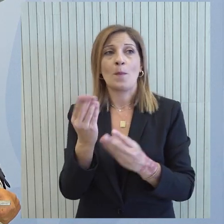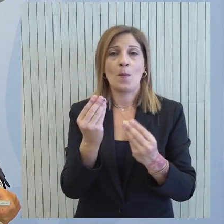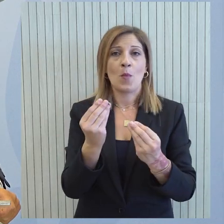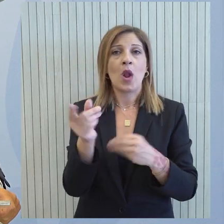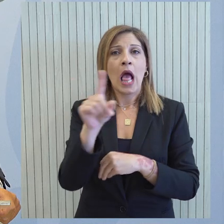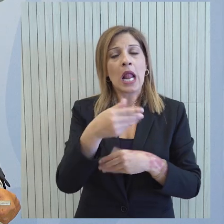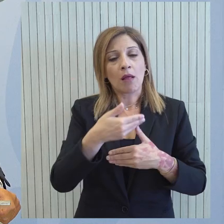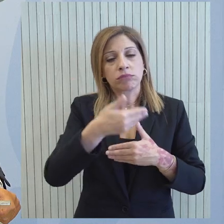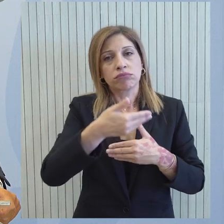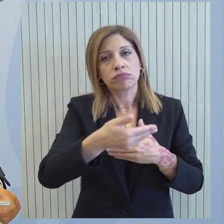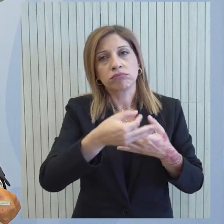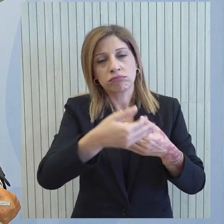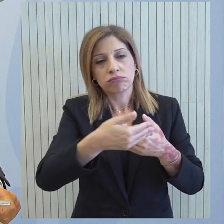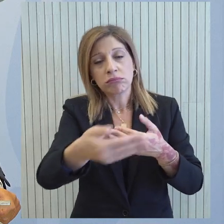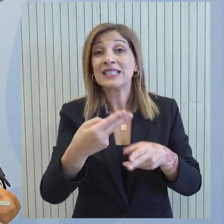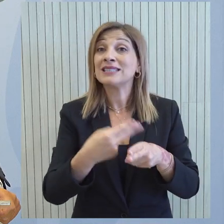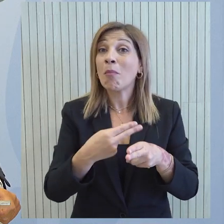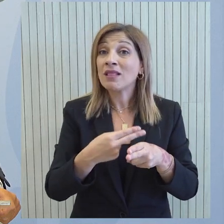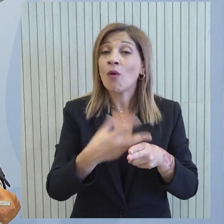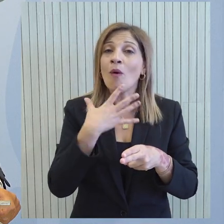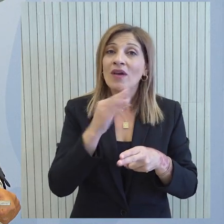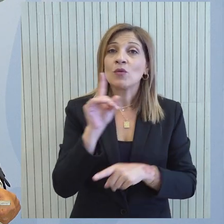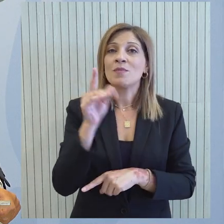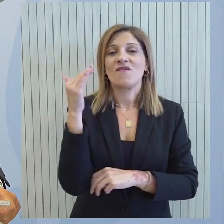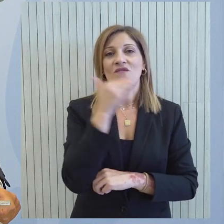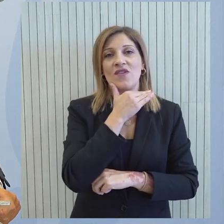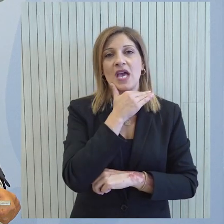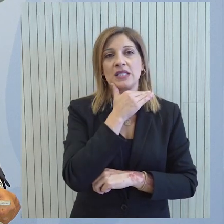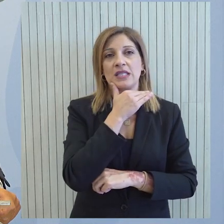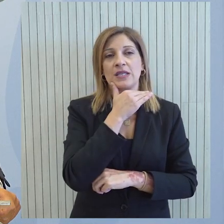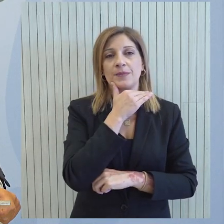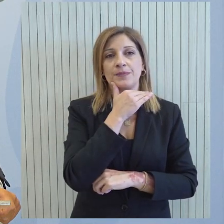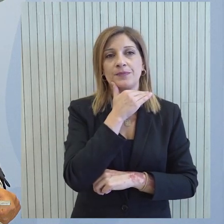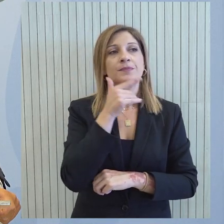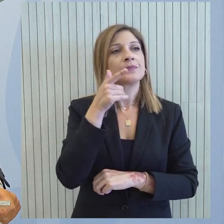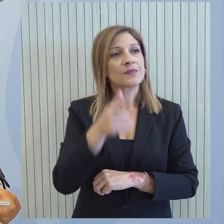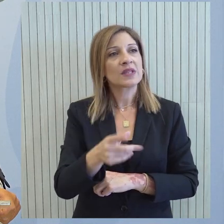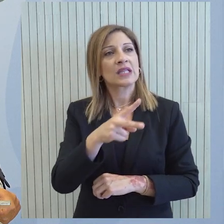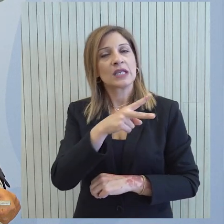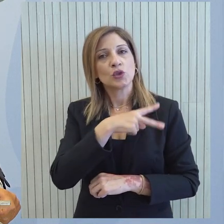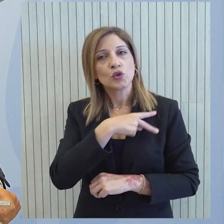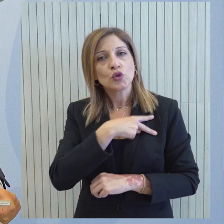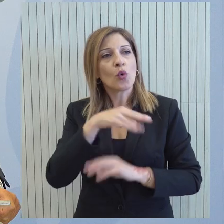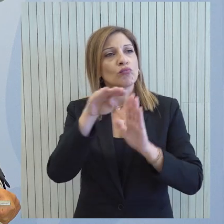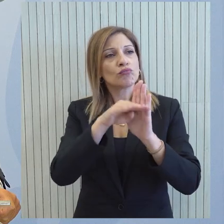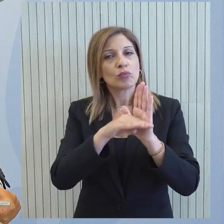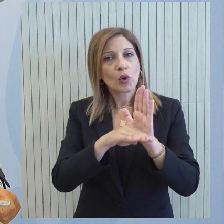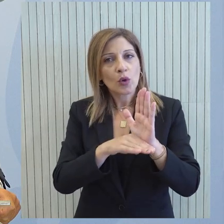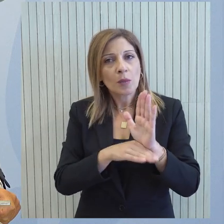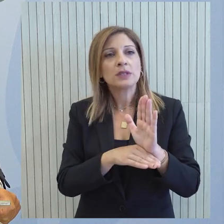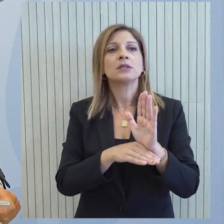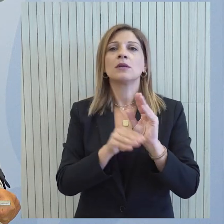αρκετά άλλα έργα στρατηγικής σημασίας στα οποία με την σωστή αν θέλετε με το σωστό